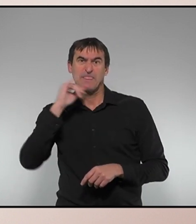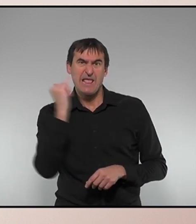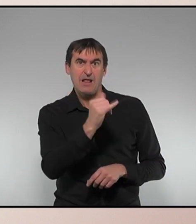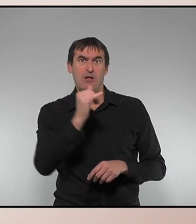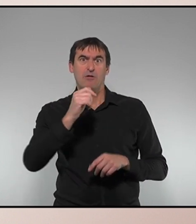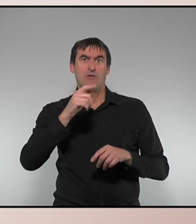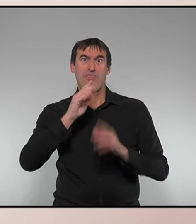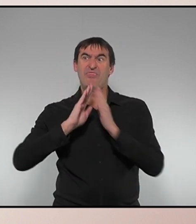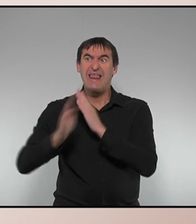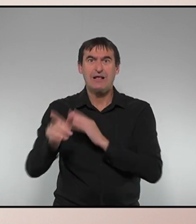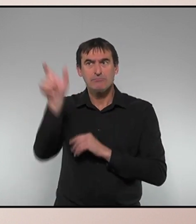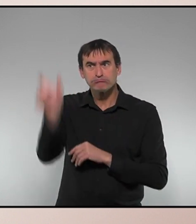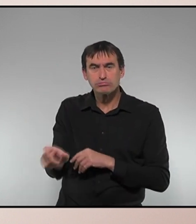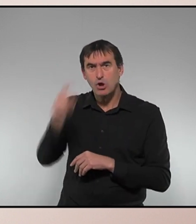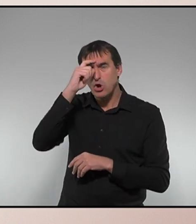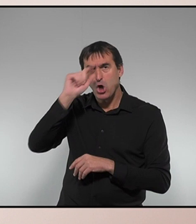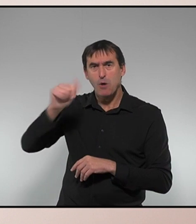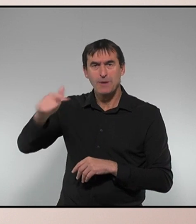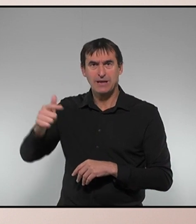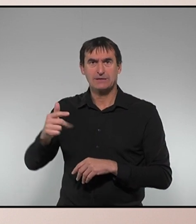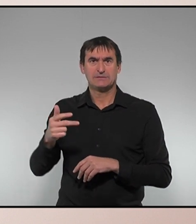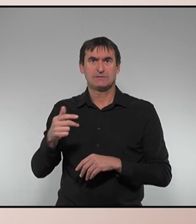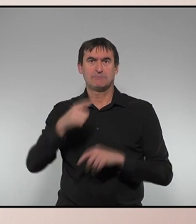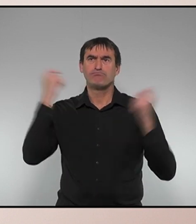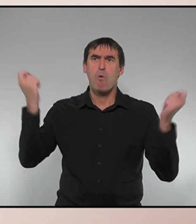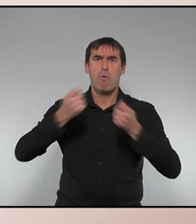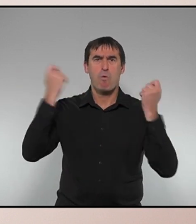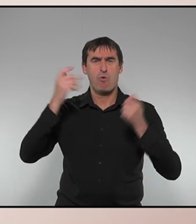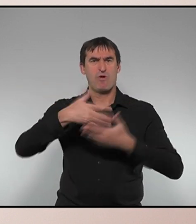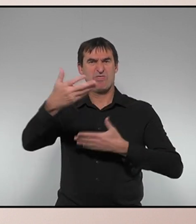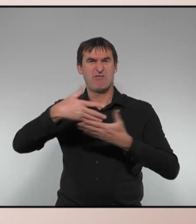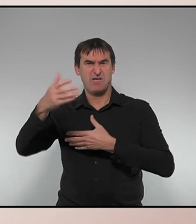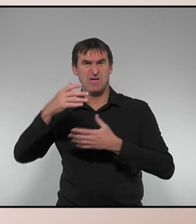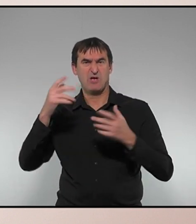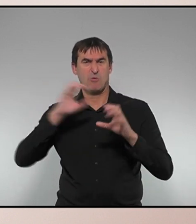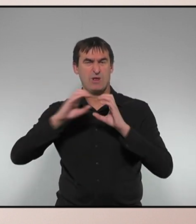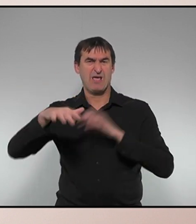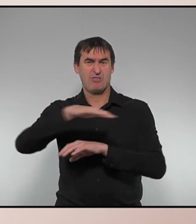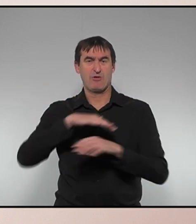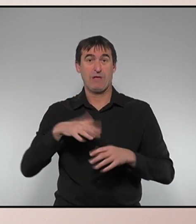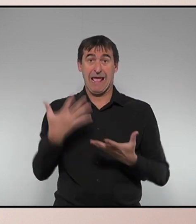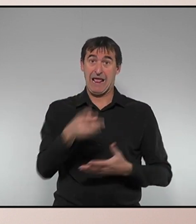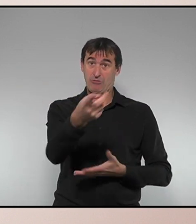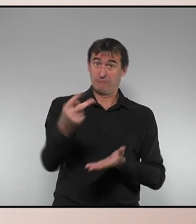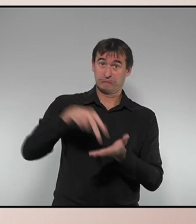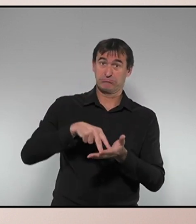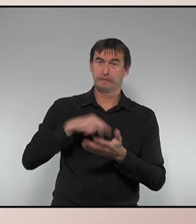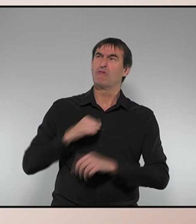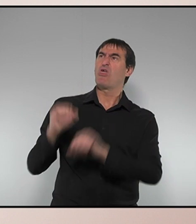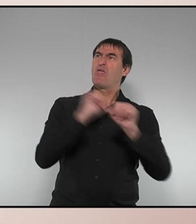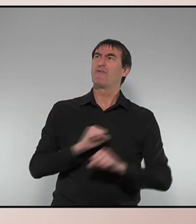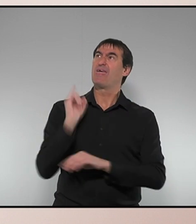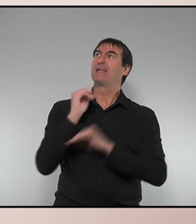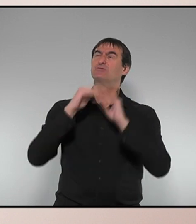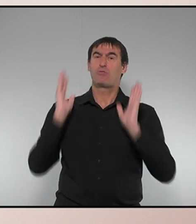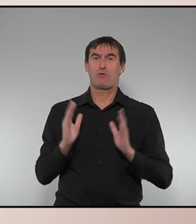cognoms, a persones concretes que van promoure a través dels mitjans de comunicació. Per tant, i vostè ara em ve aquí a parlar de defensa de les institucions?